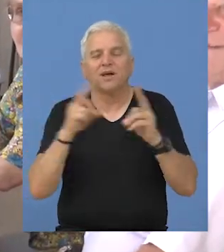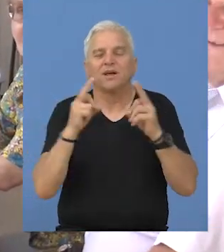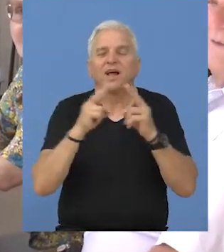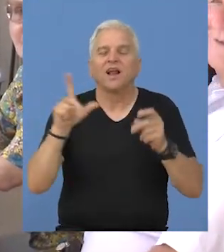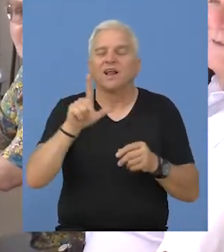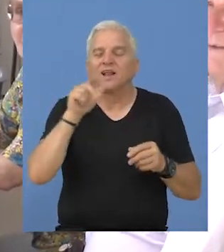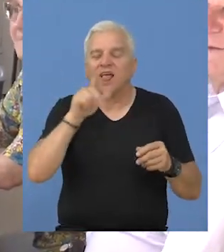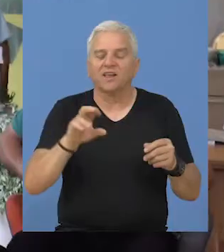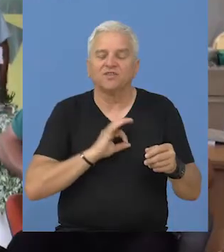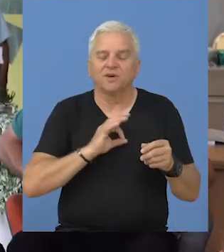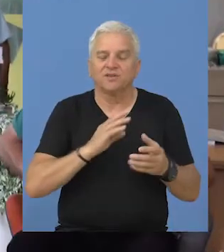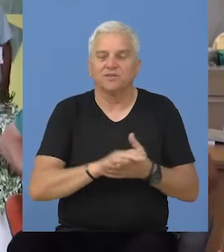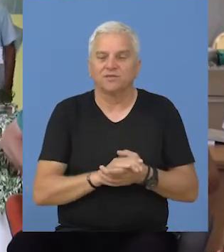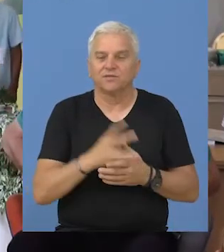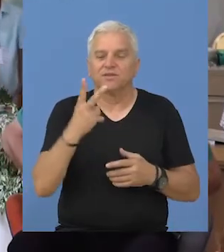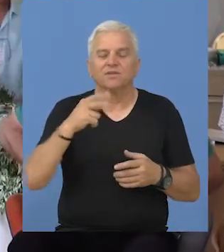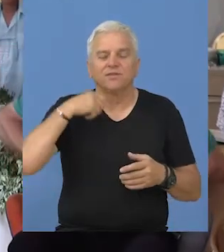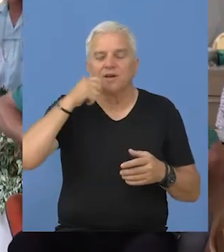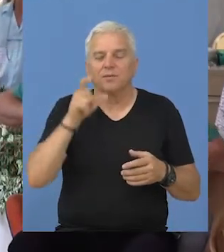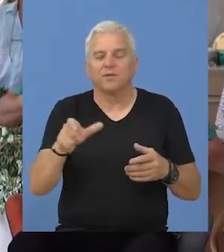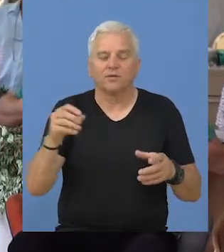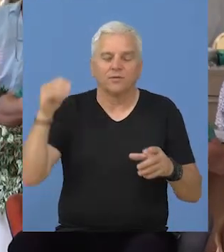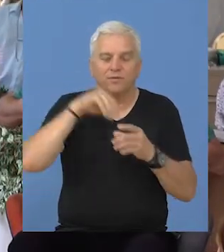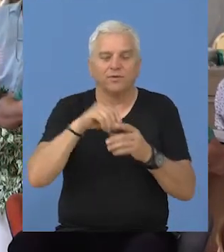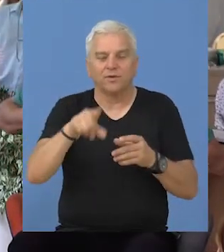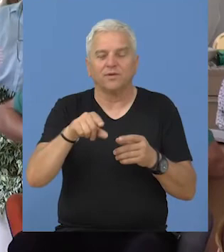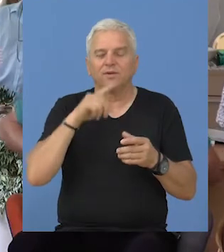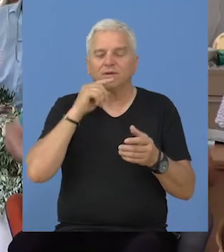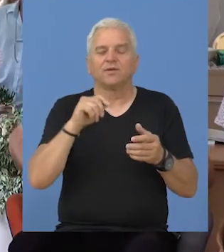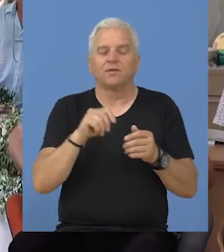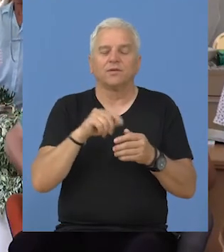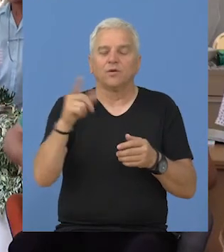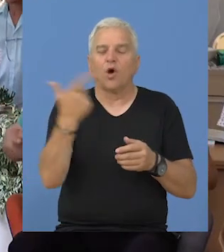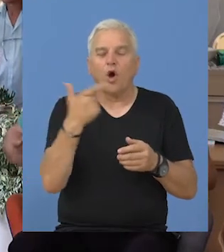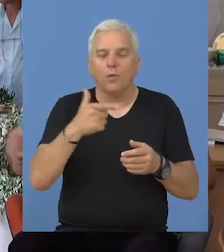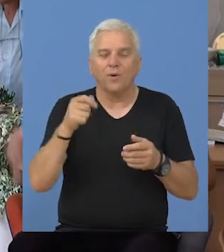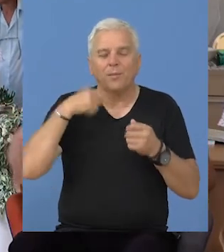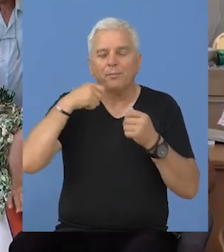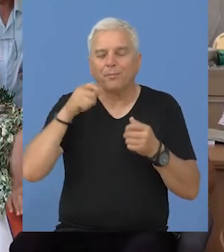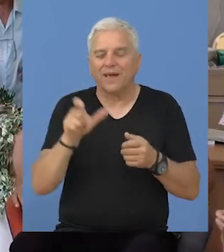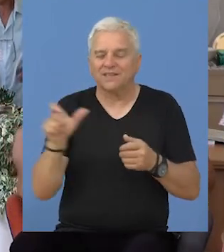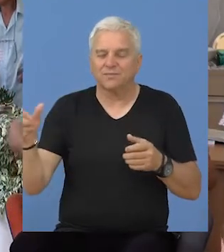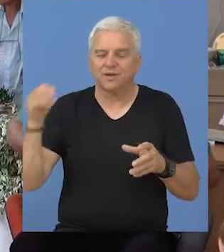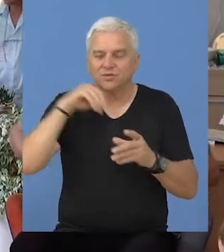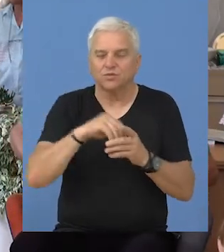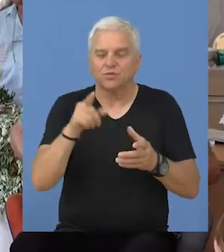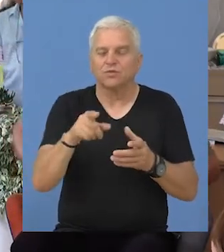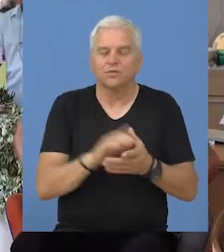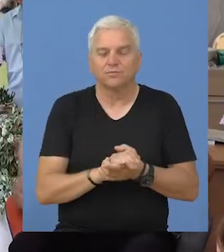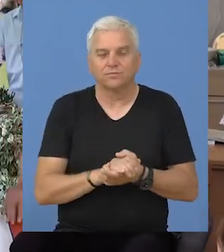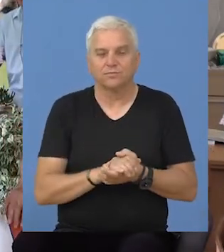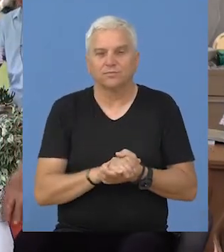Lakić iz Bečeja. Be pesme su zastupljene u ovom zborniku, obje su, jedna